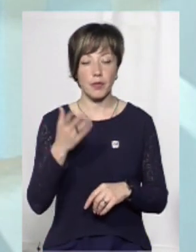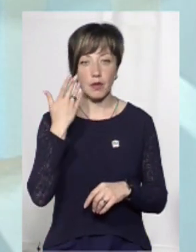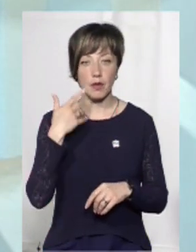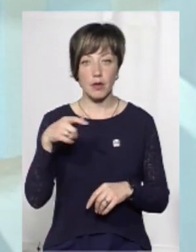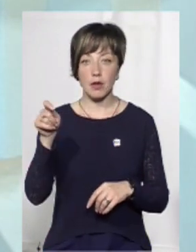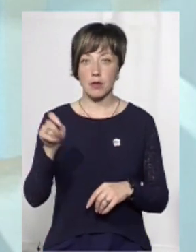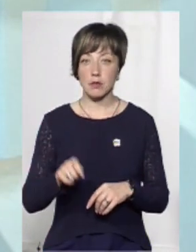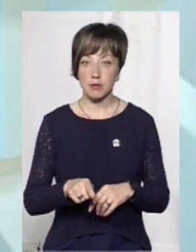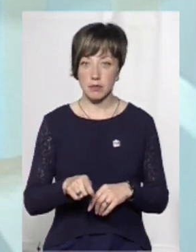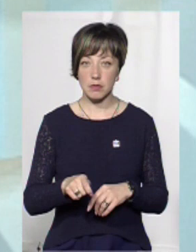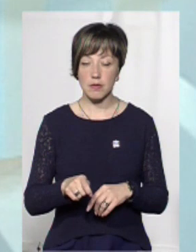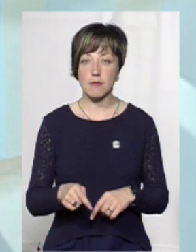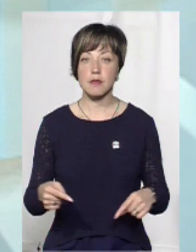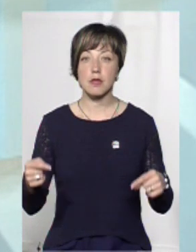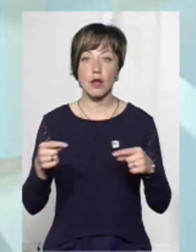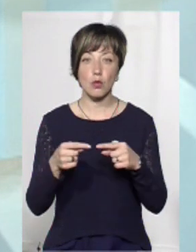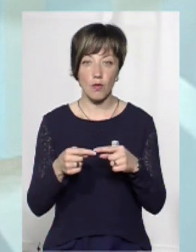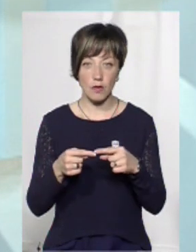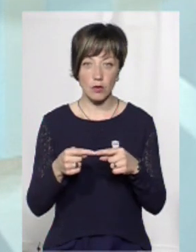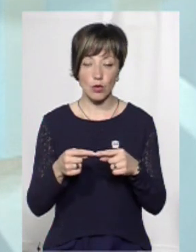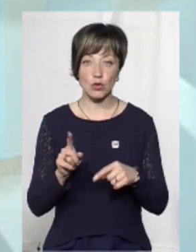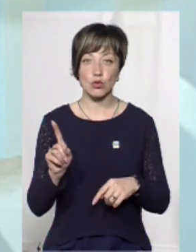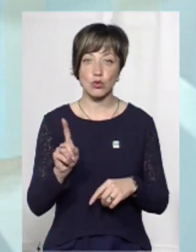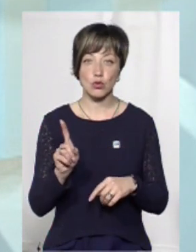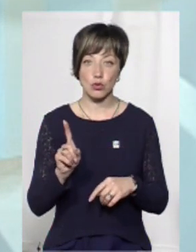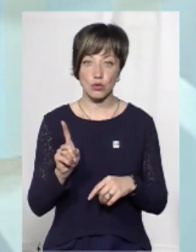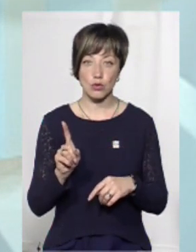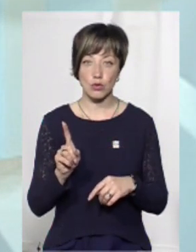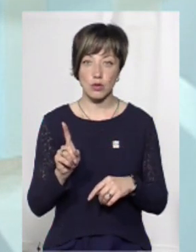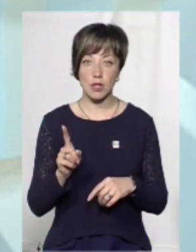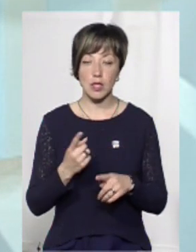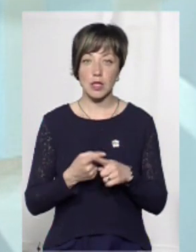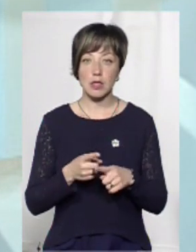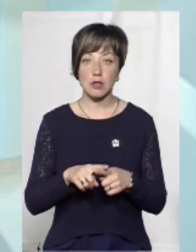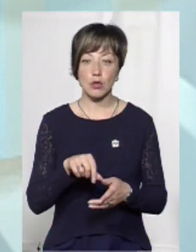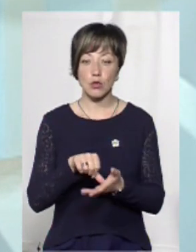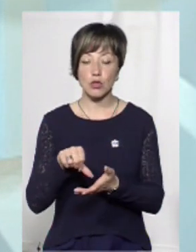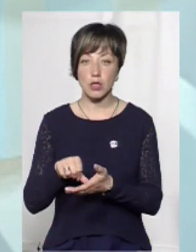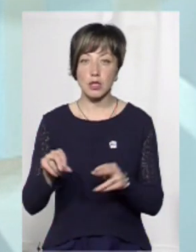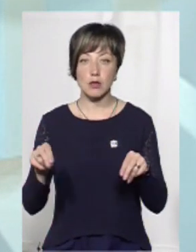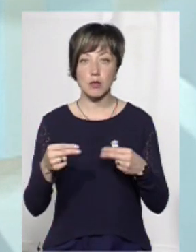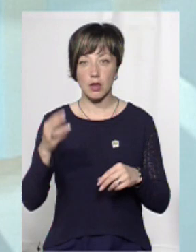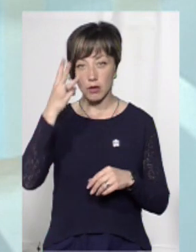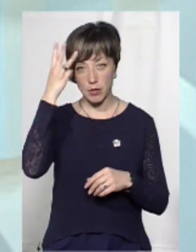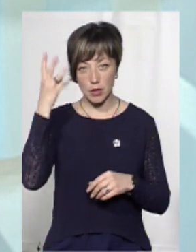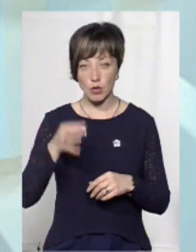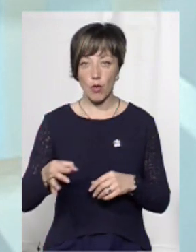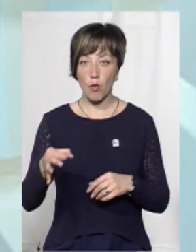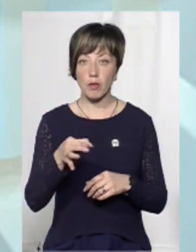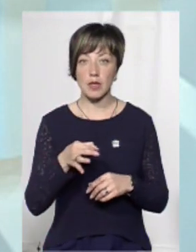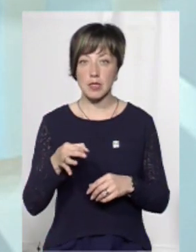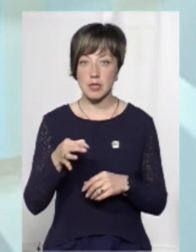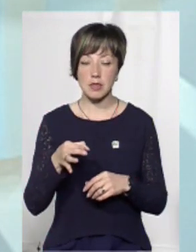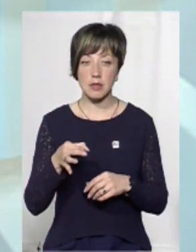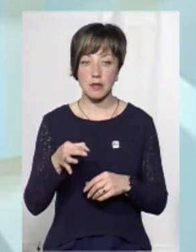прибутті встановлено, що дані учасники чемпіонату Хмельницької області з